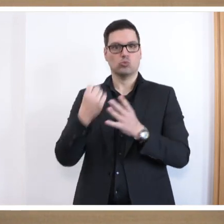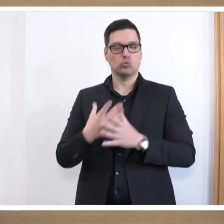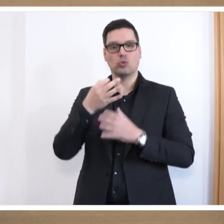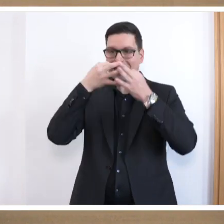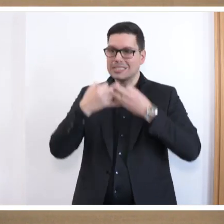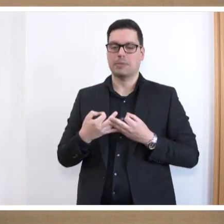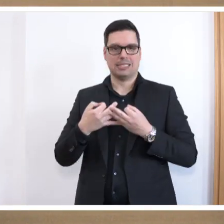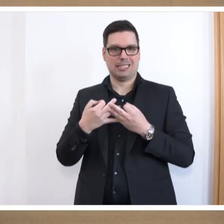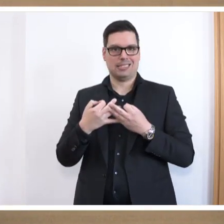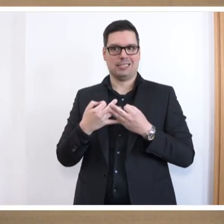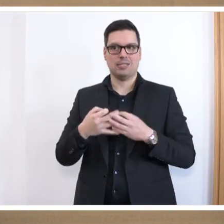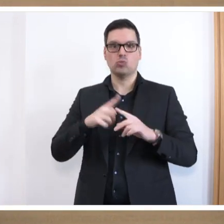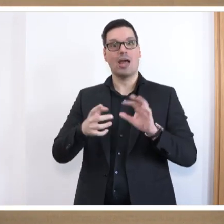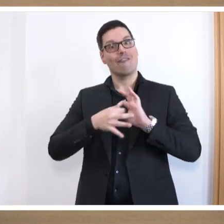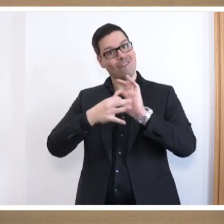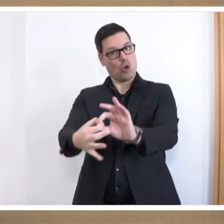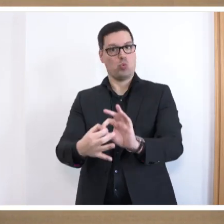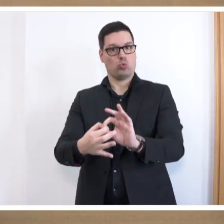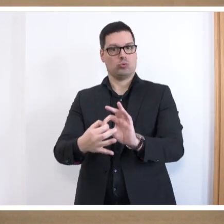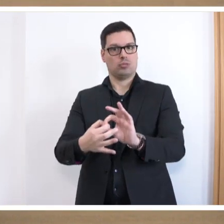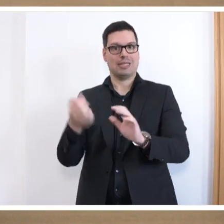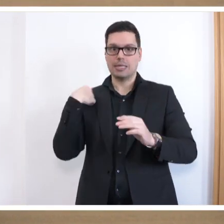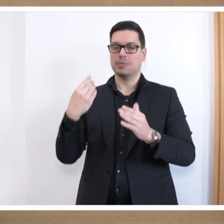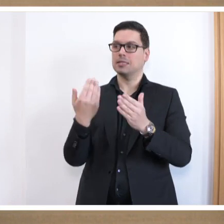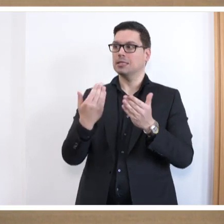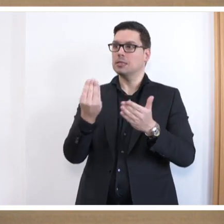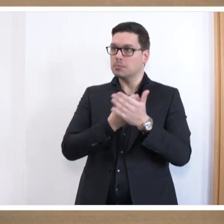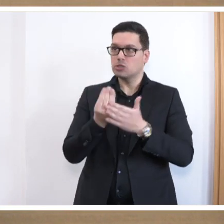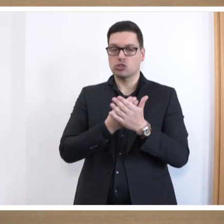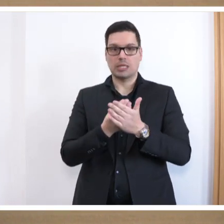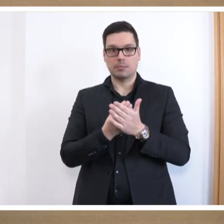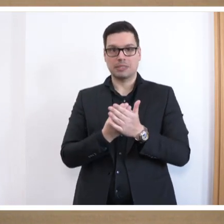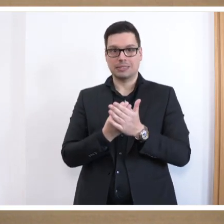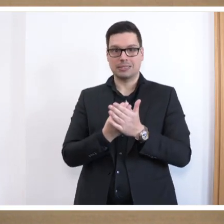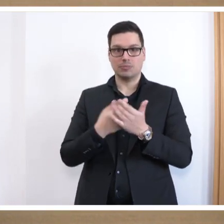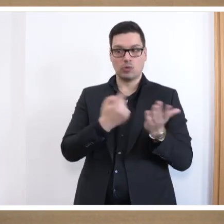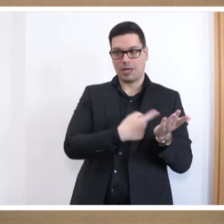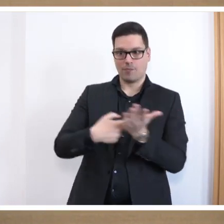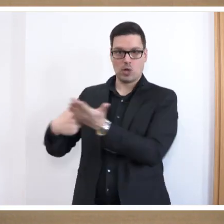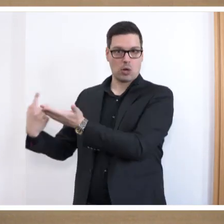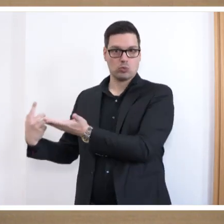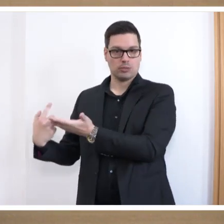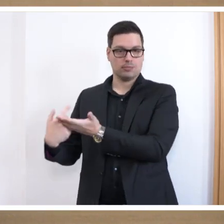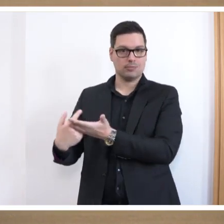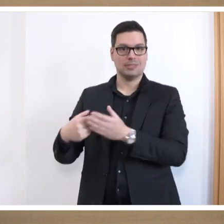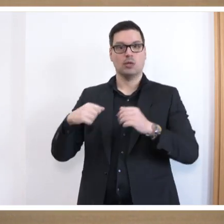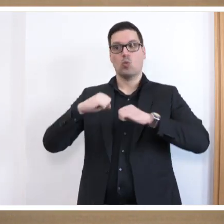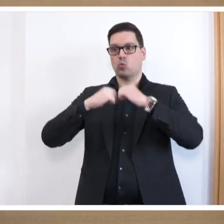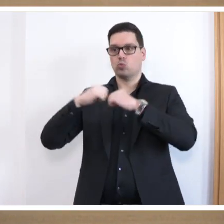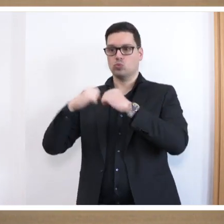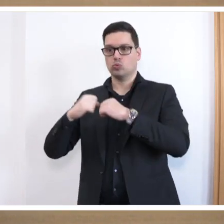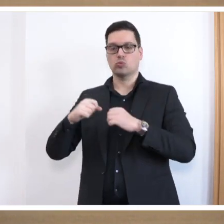Expertise und der nötigen Führung bei dem eben beschriebenen Spagat der Anforderungen. Dann wurde dieses Konstrukt der